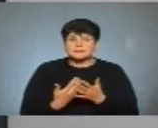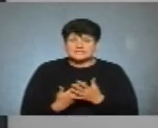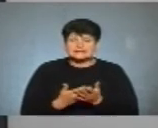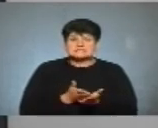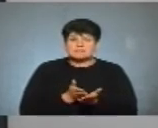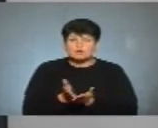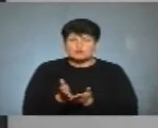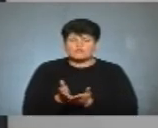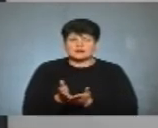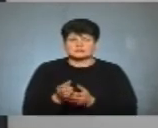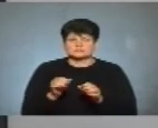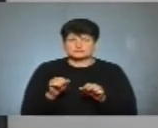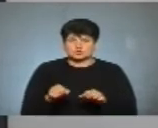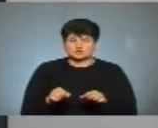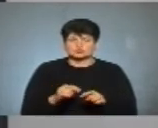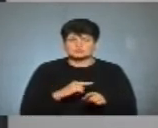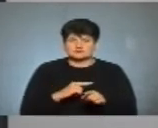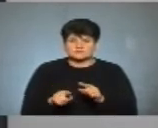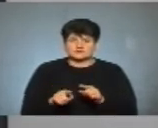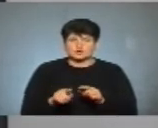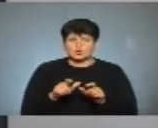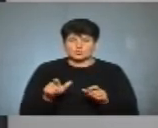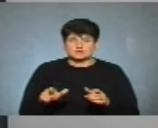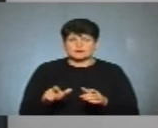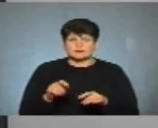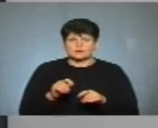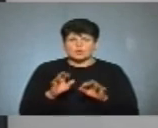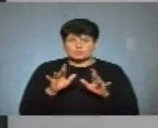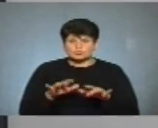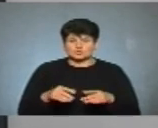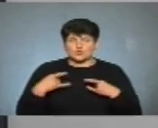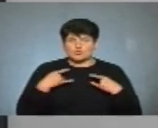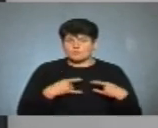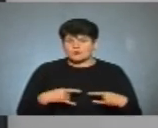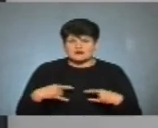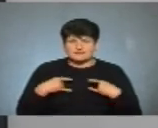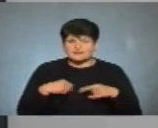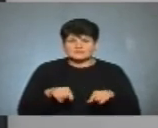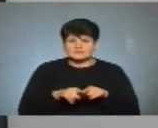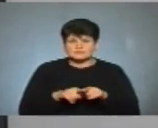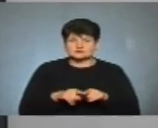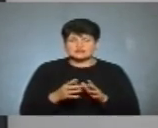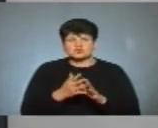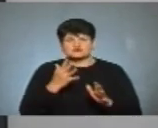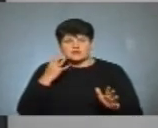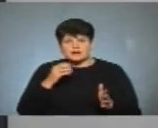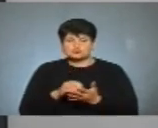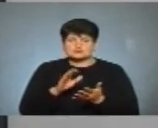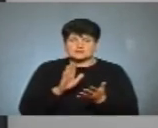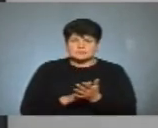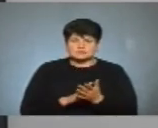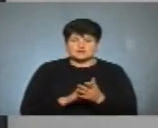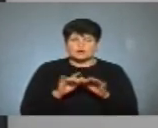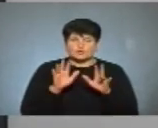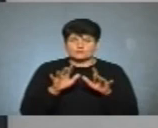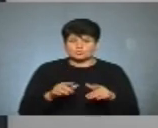спрямувати ресурси, щоб оперативно і швидко люди проходили комп'ютерну томографію, а не так, що треба на чергу записатися на комп